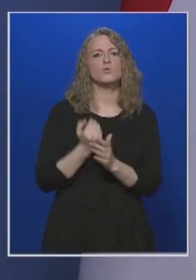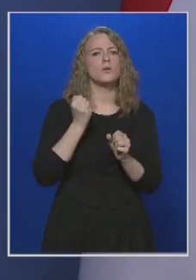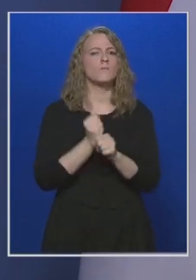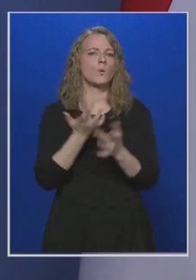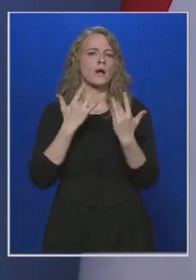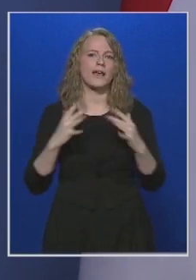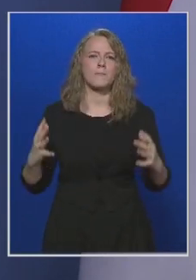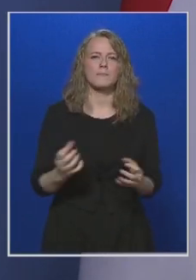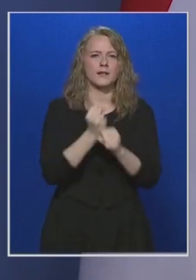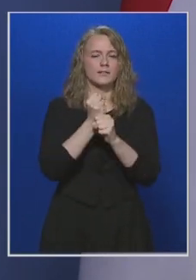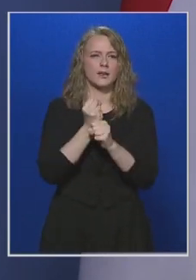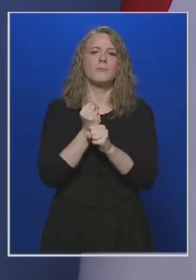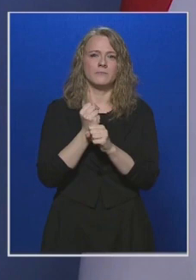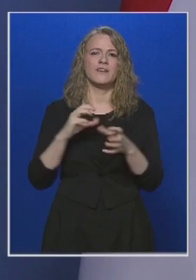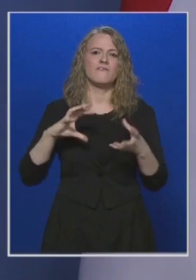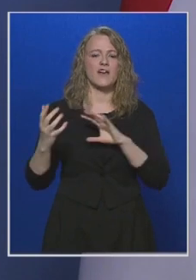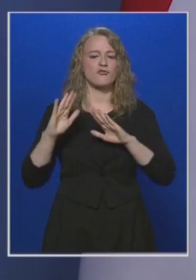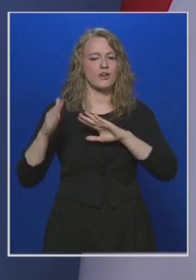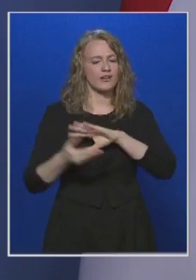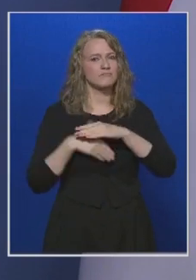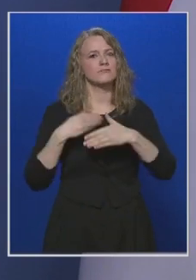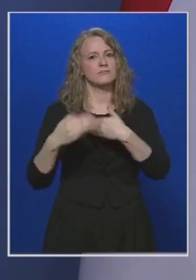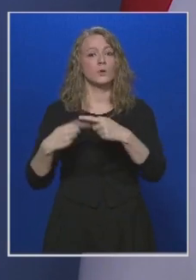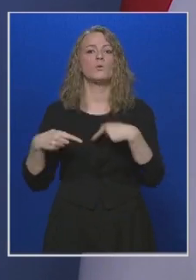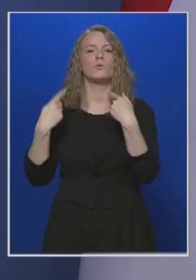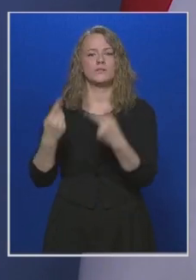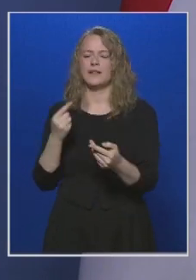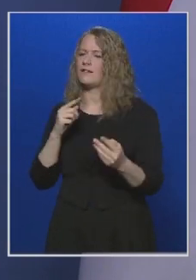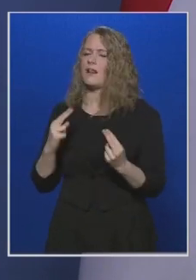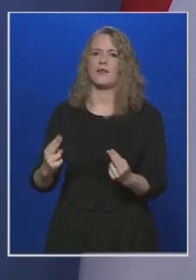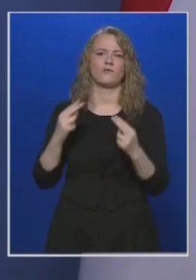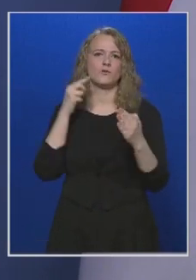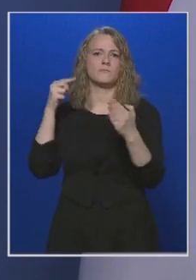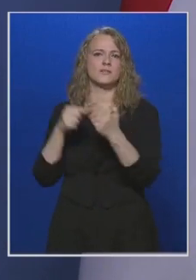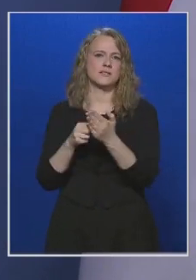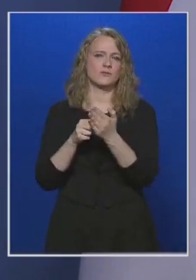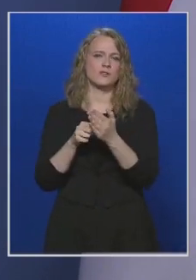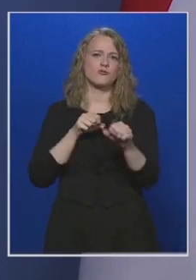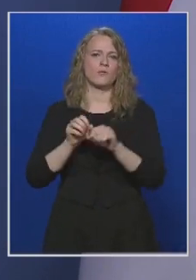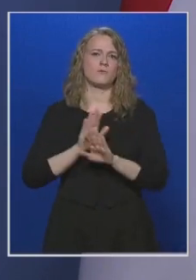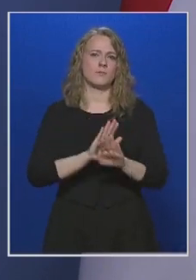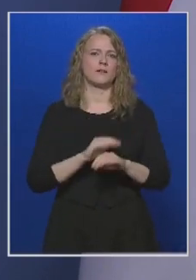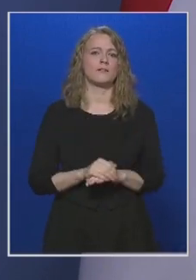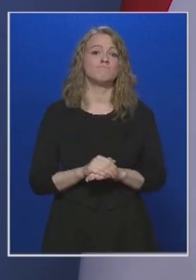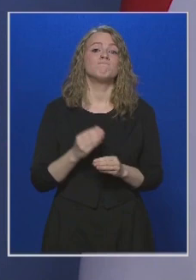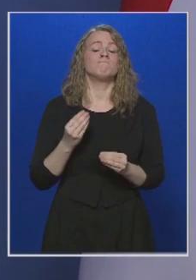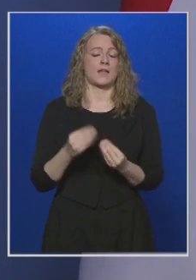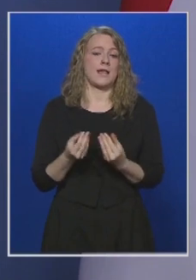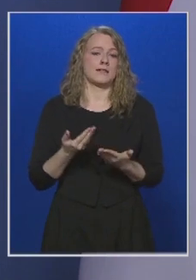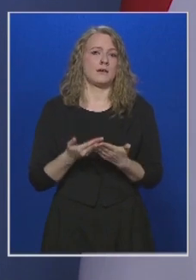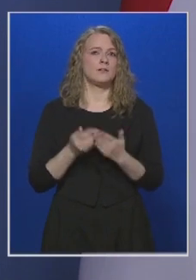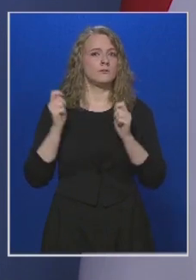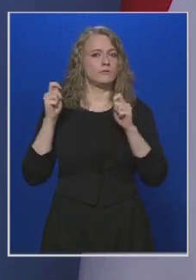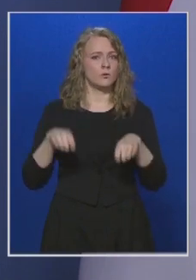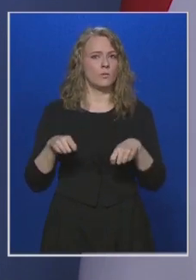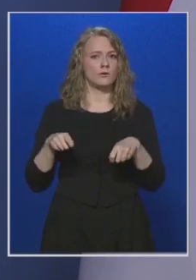teremtése majd a válság elmúltával, ezek a legfőbb célkitűzései a kormánynak. Azért döntöttünk arról is, hogy